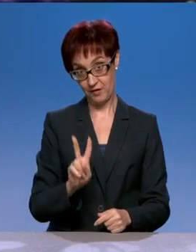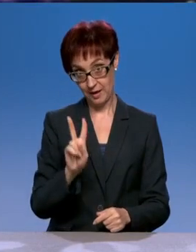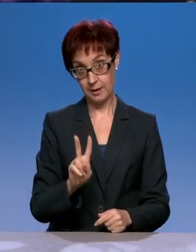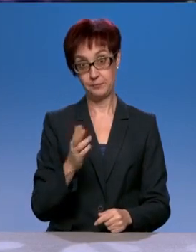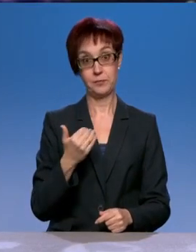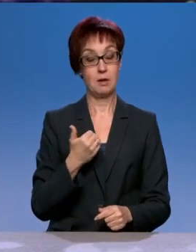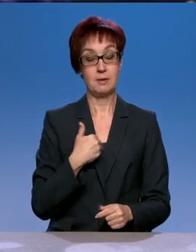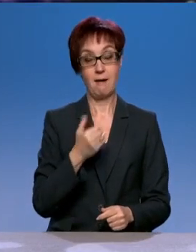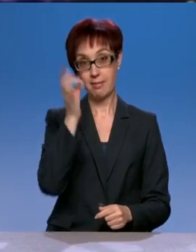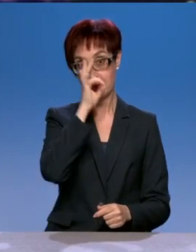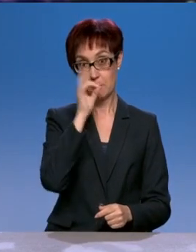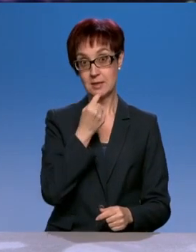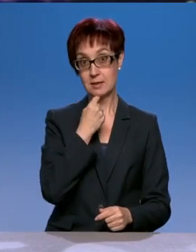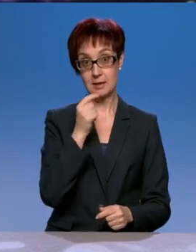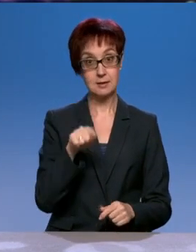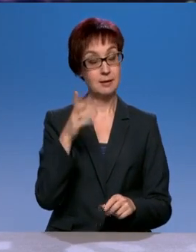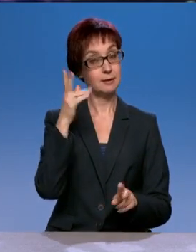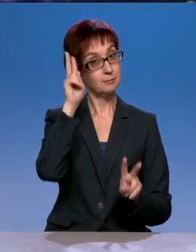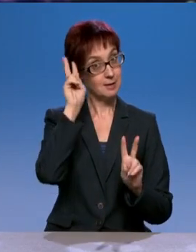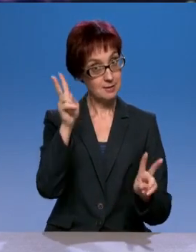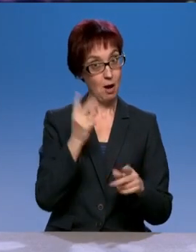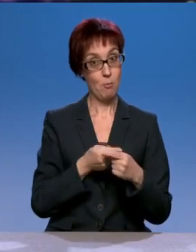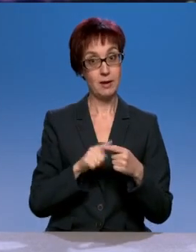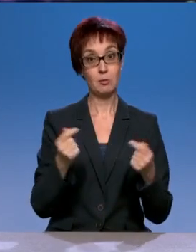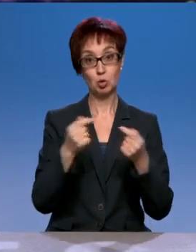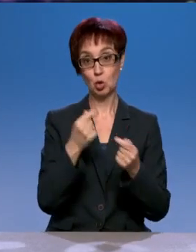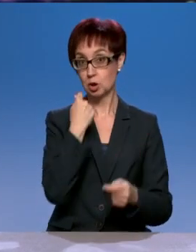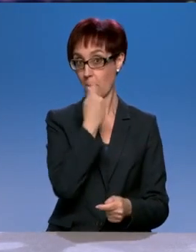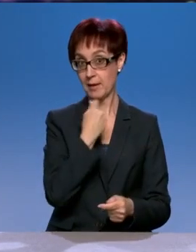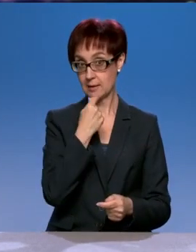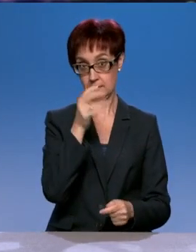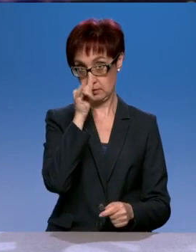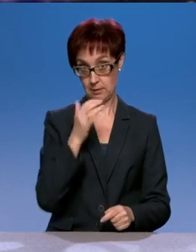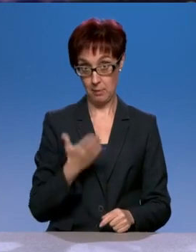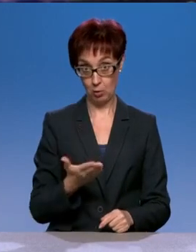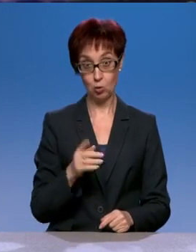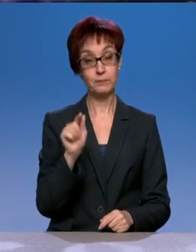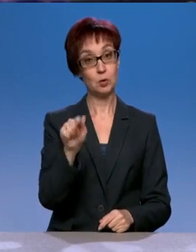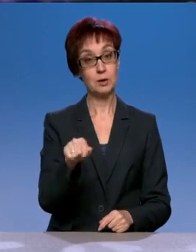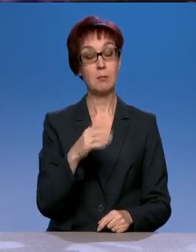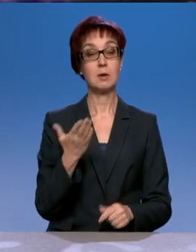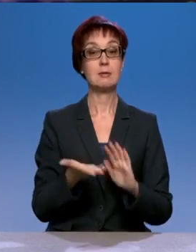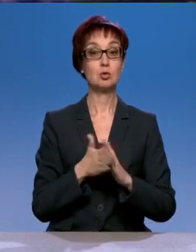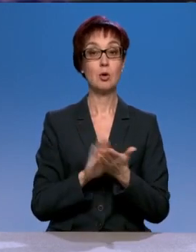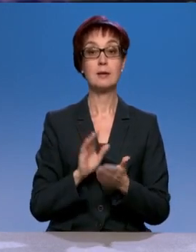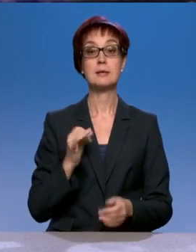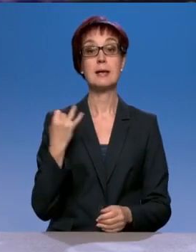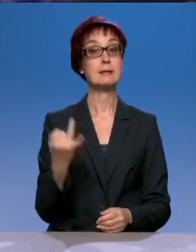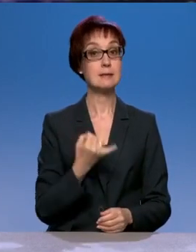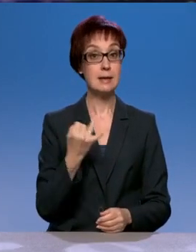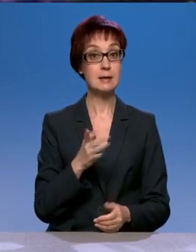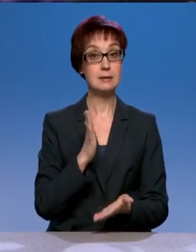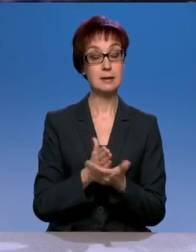сожалению, как точно это все называется. Но там очень интересная ситуация, как бы там есть несколько вариантов